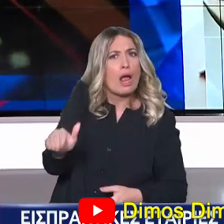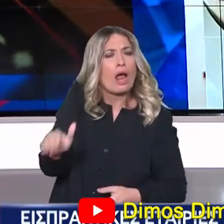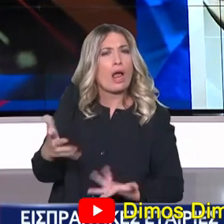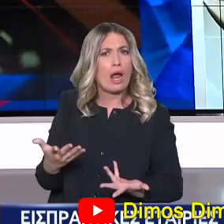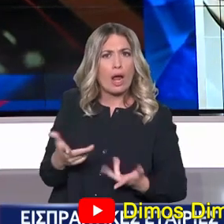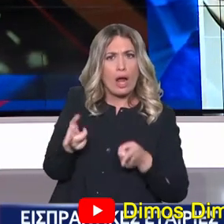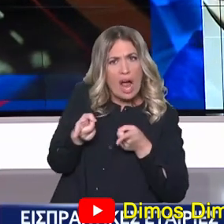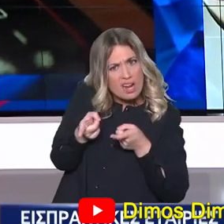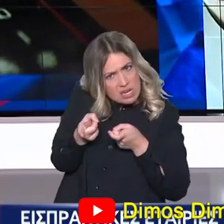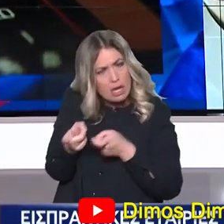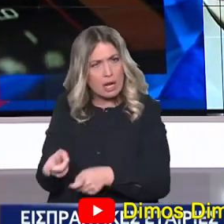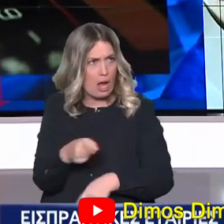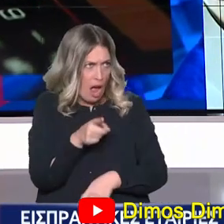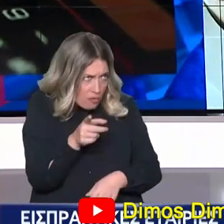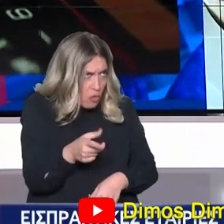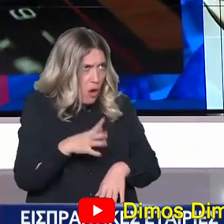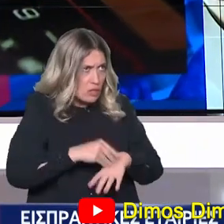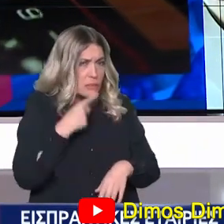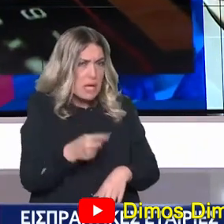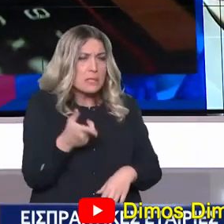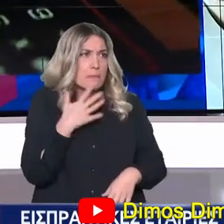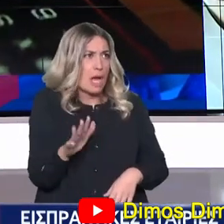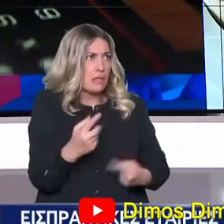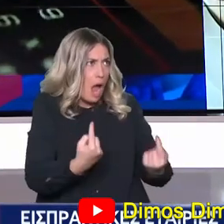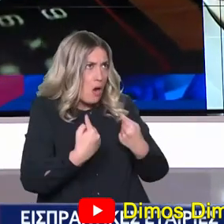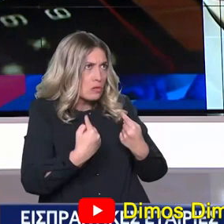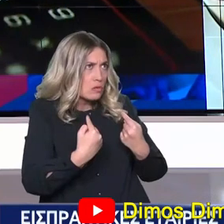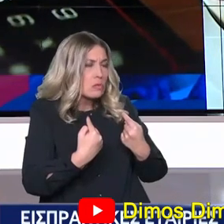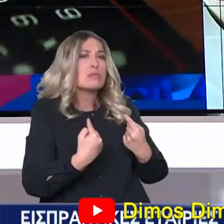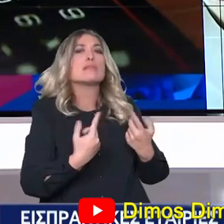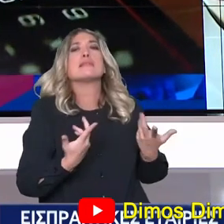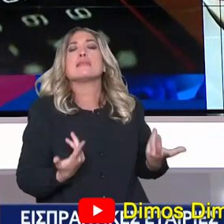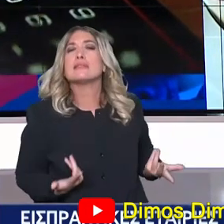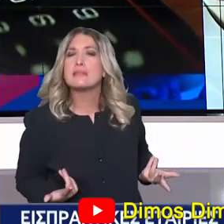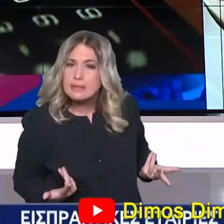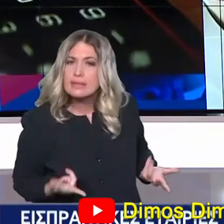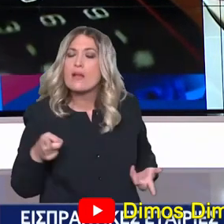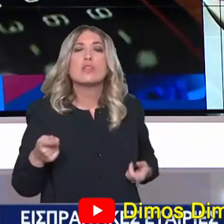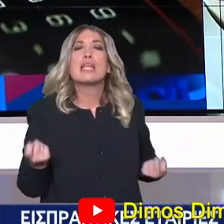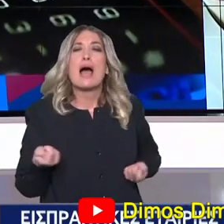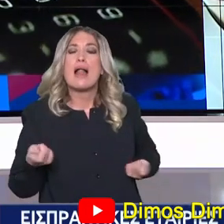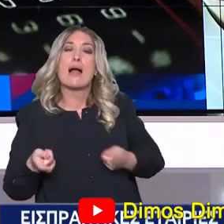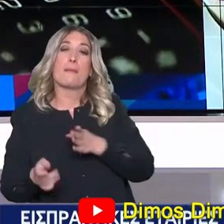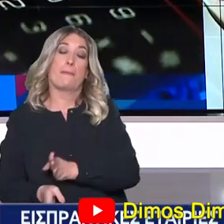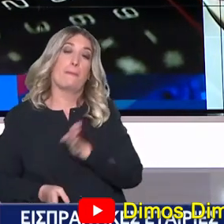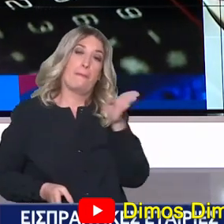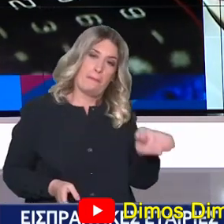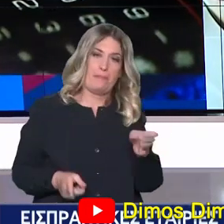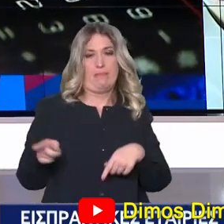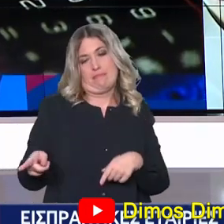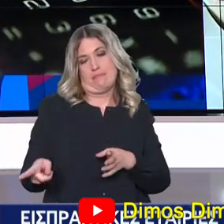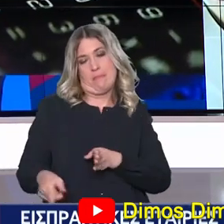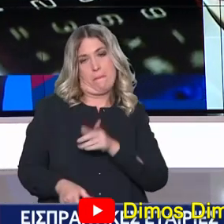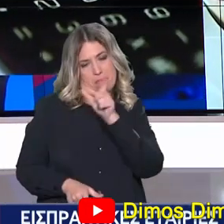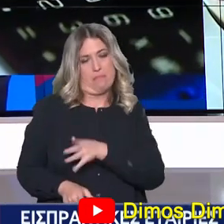σε εκθέτει στη γειτονιά. Α, μπράβο. Τι έκανε αυτός ο άνθρωπος. Δεν ήταν ο Βισκαδουράκης, να βγει στην τηλεόραση. Πήγε στο συνήγορο του κατανάλωτη και